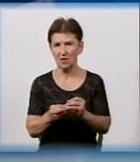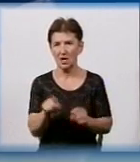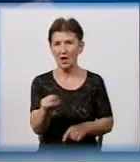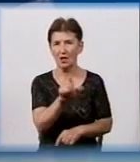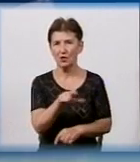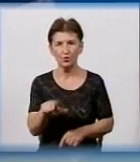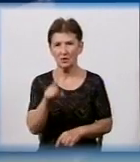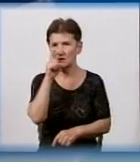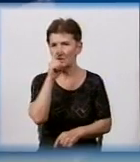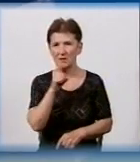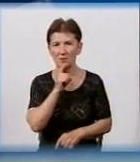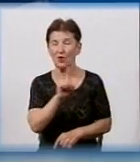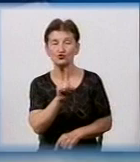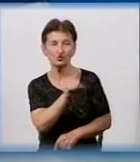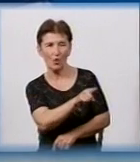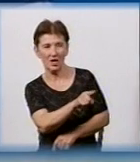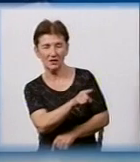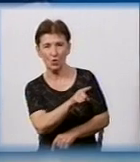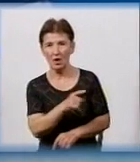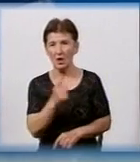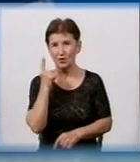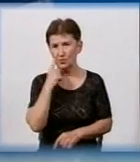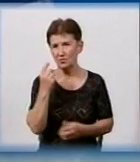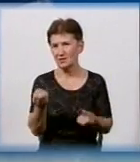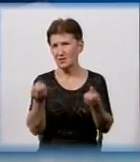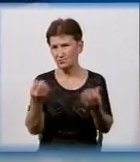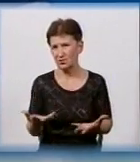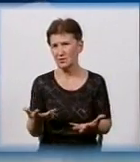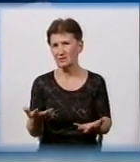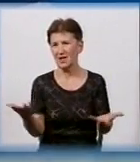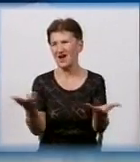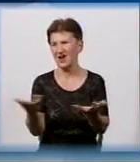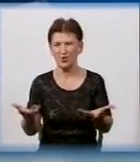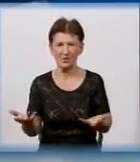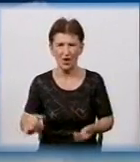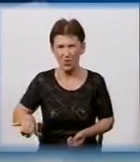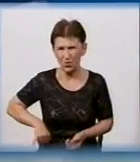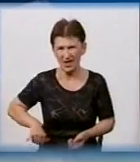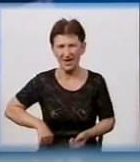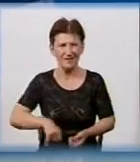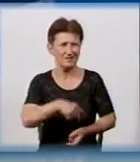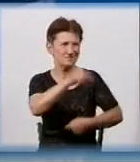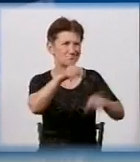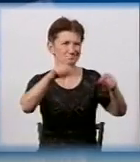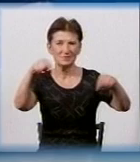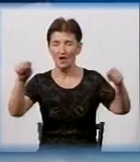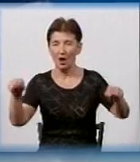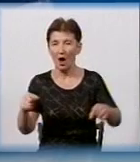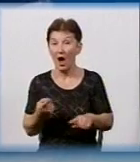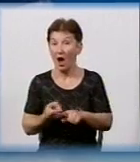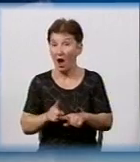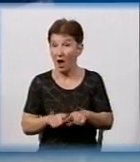не розуміють, що це. Вони думають, це просто хулиганский акт вандалізму, а це